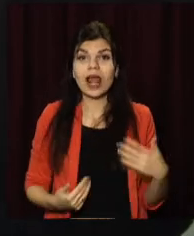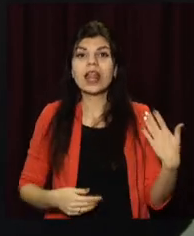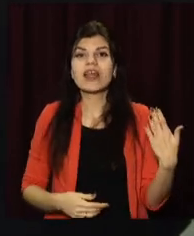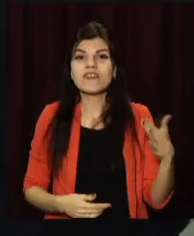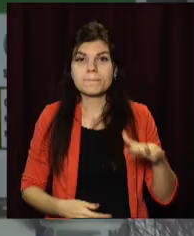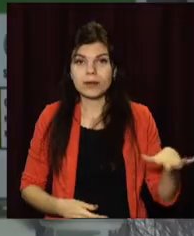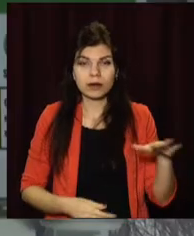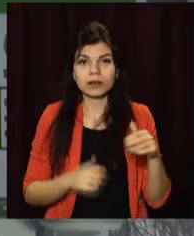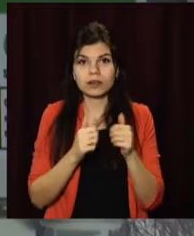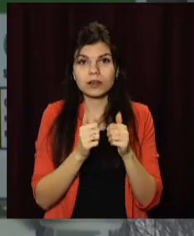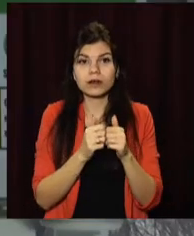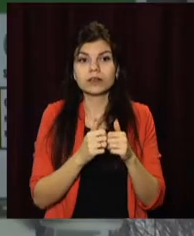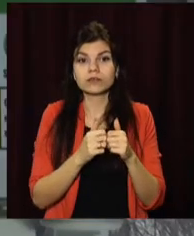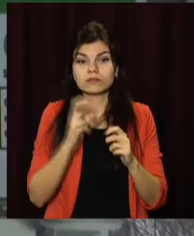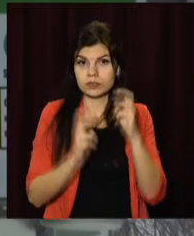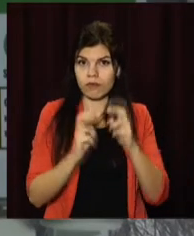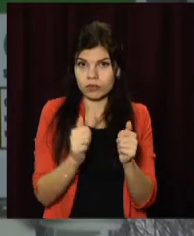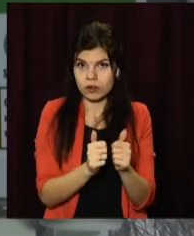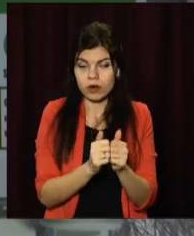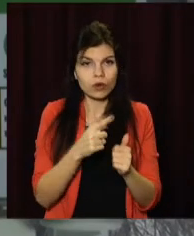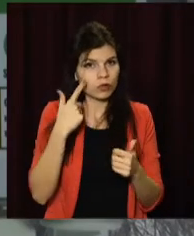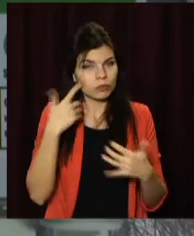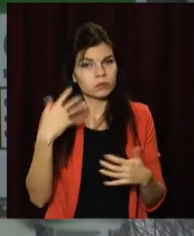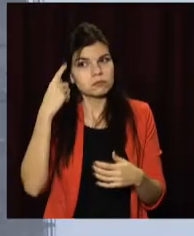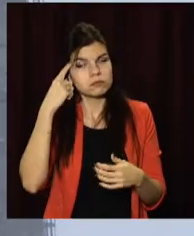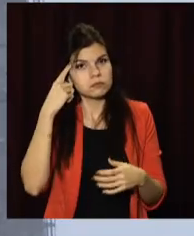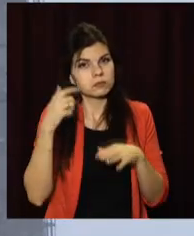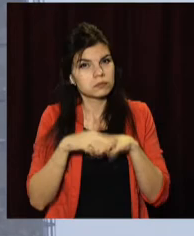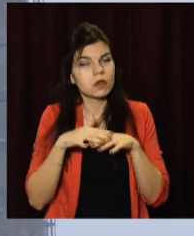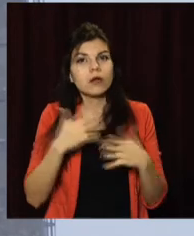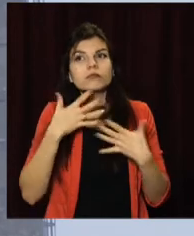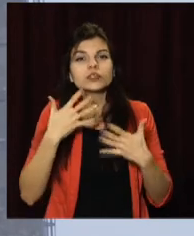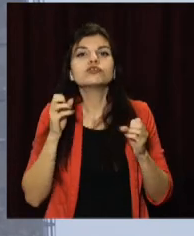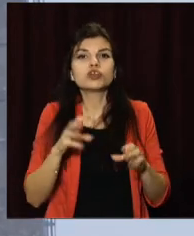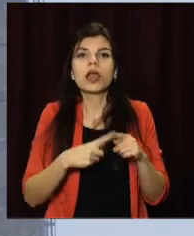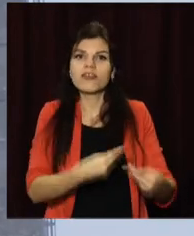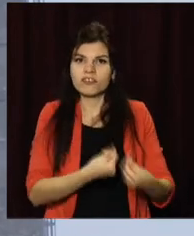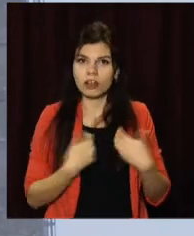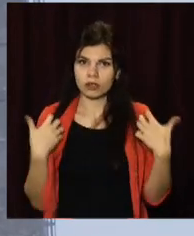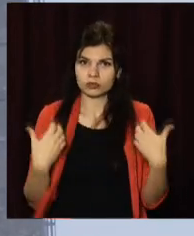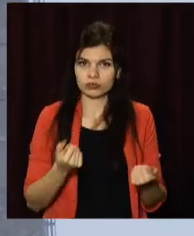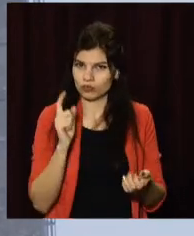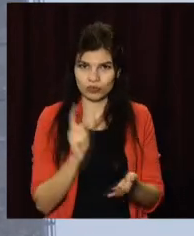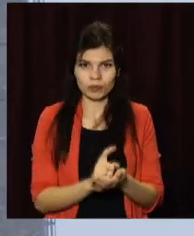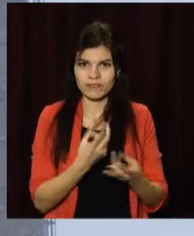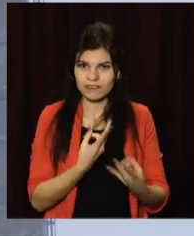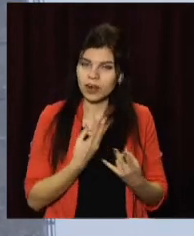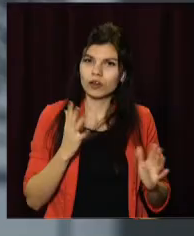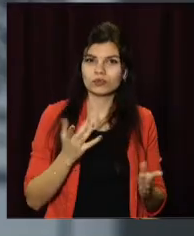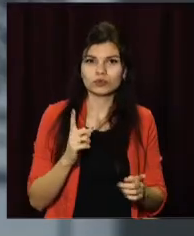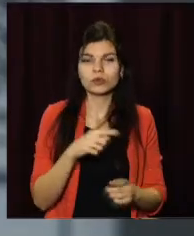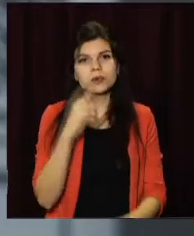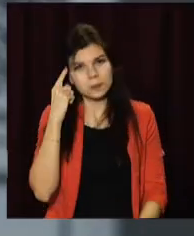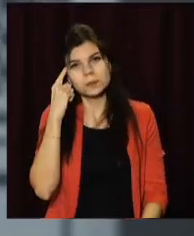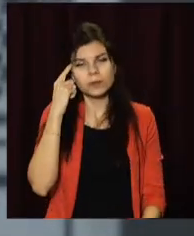промислова зона. Тому останнім часом все частіше замислювався над тим, чим дихає і як це впливає на його здоров'я. Підозрював, зізнається чоловік, атмосфера